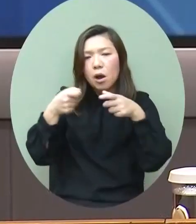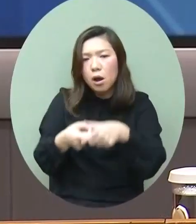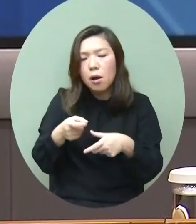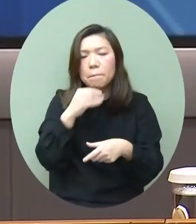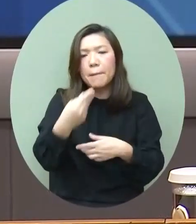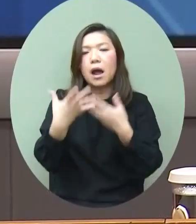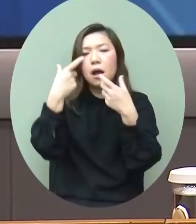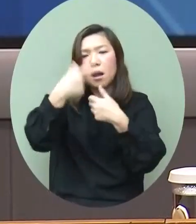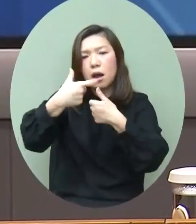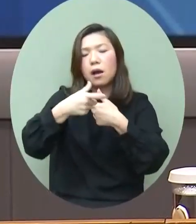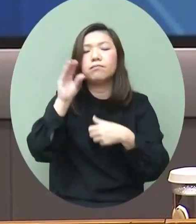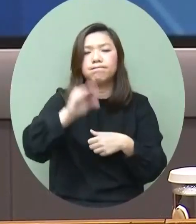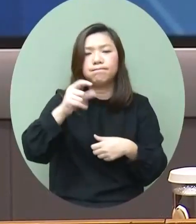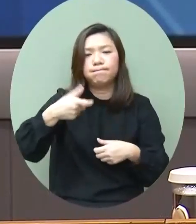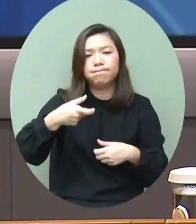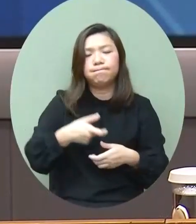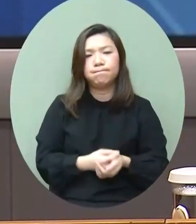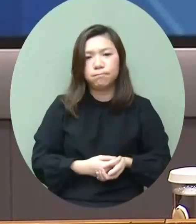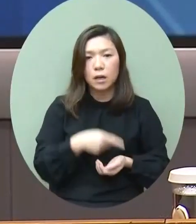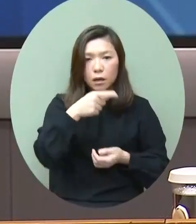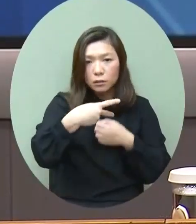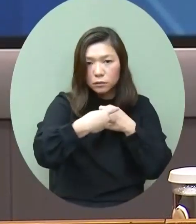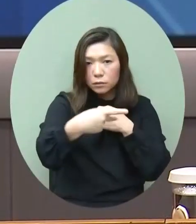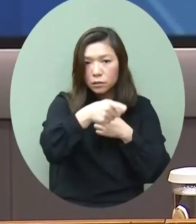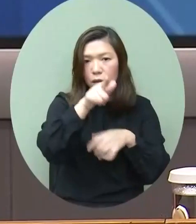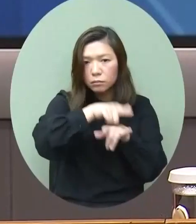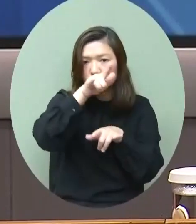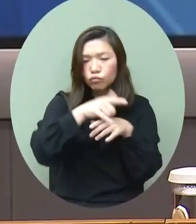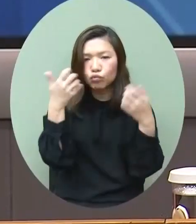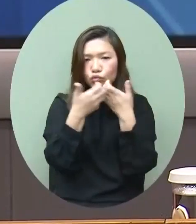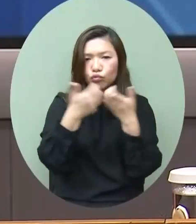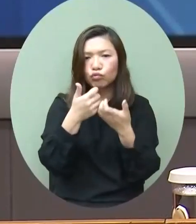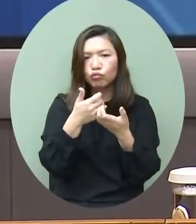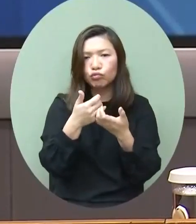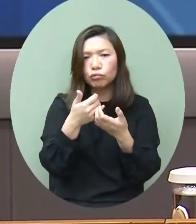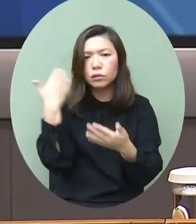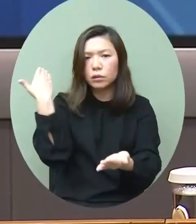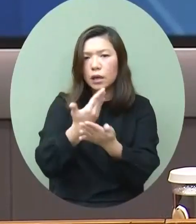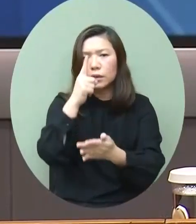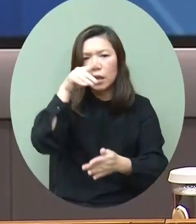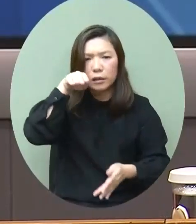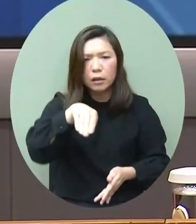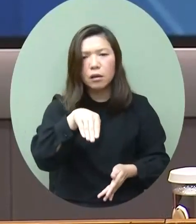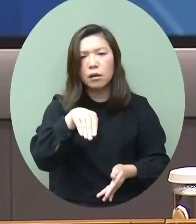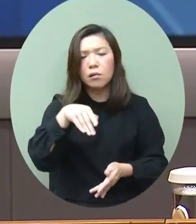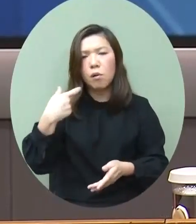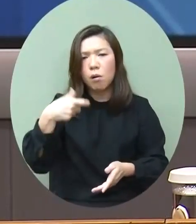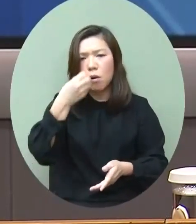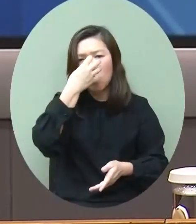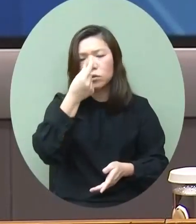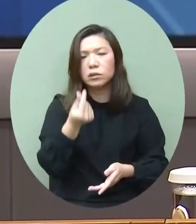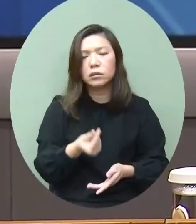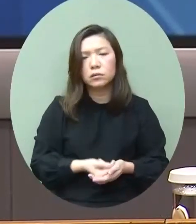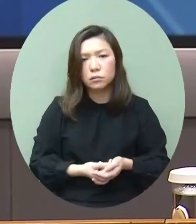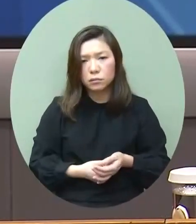個人現金的助兩項計劃的資助總額是接近一億元港幣來到最近